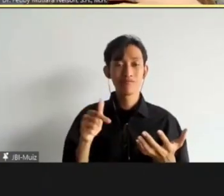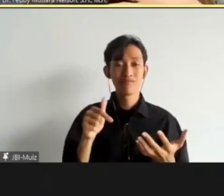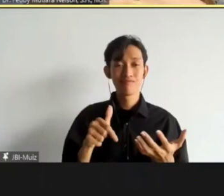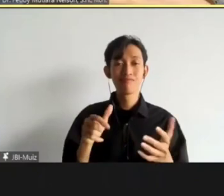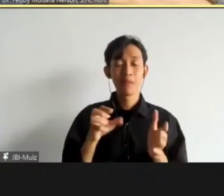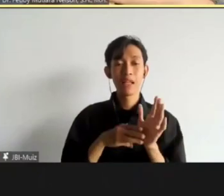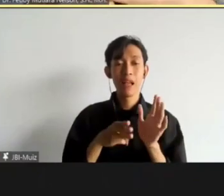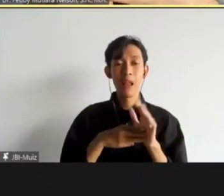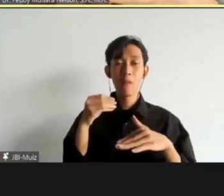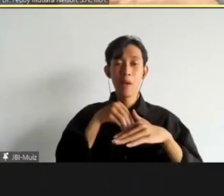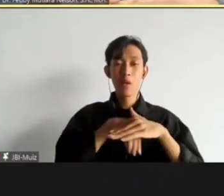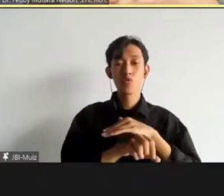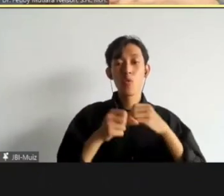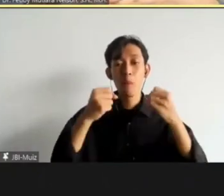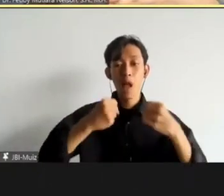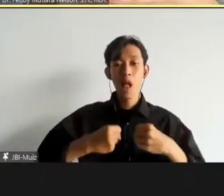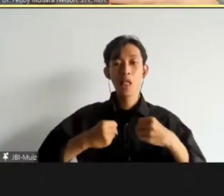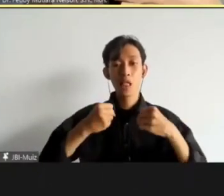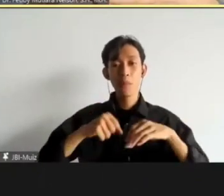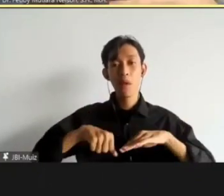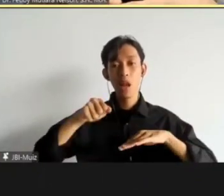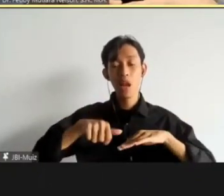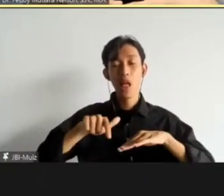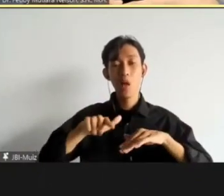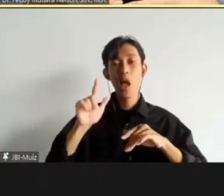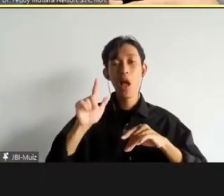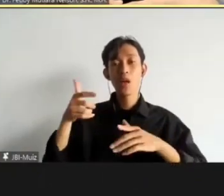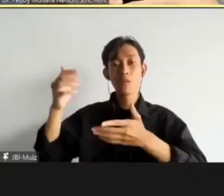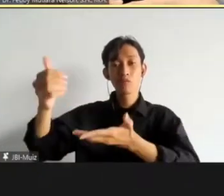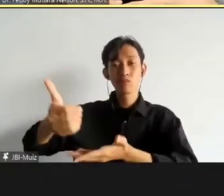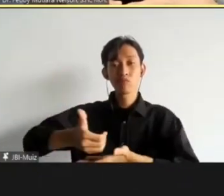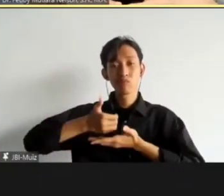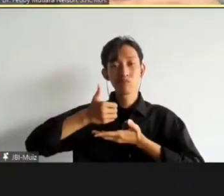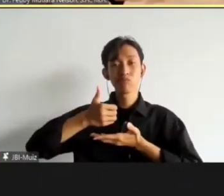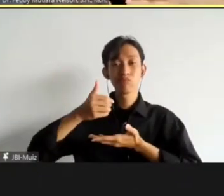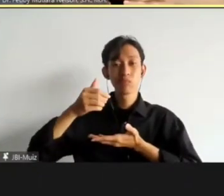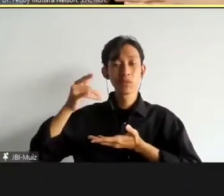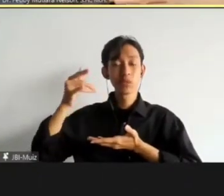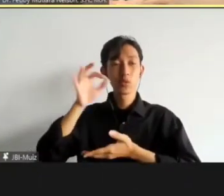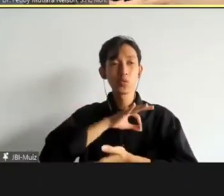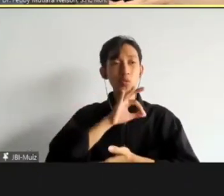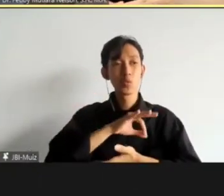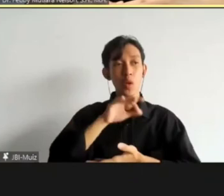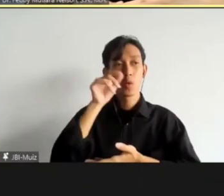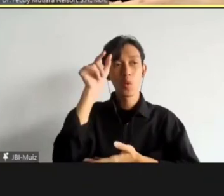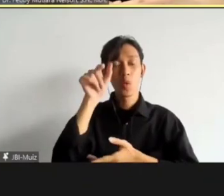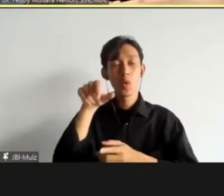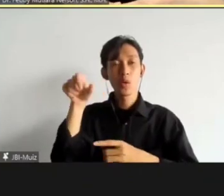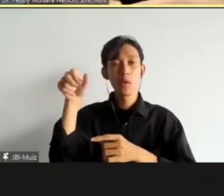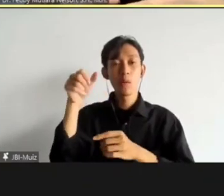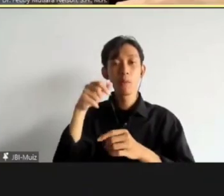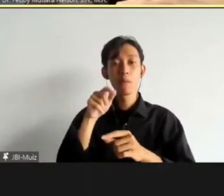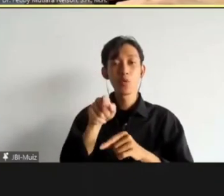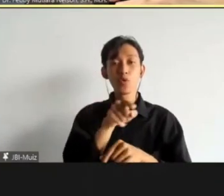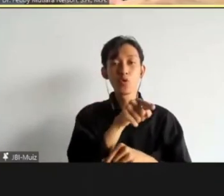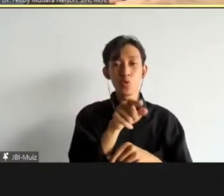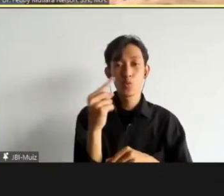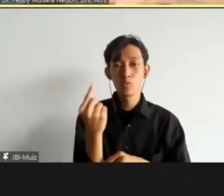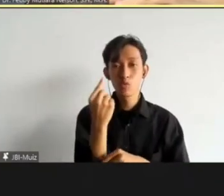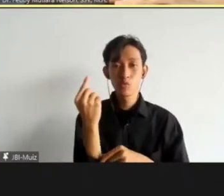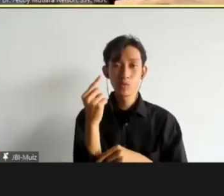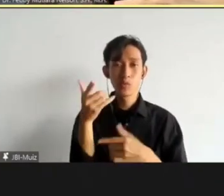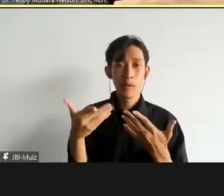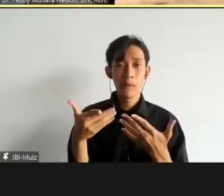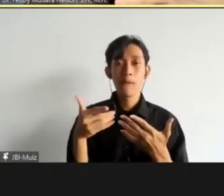Kemudian bisa memberikan reward bagi terdakwa yang mengakui perbuatannya. Dan keuntungan bagi pihak penuntut umum, plea bargain itu